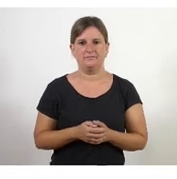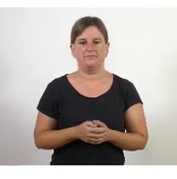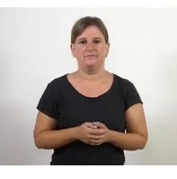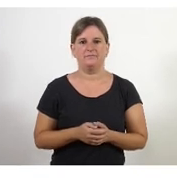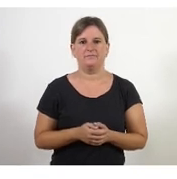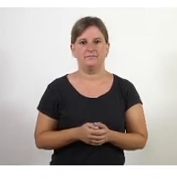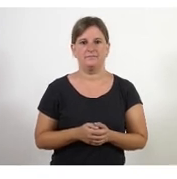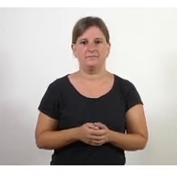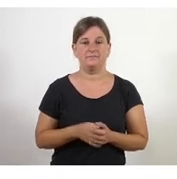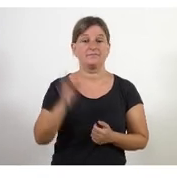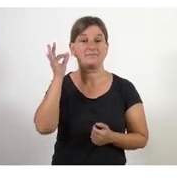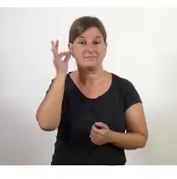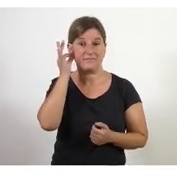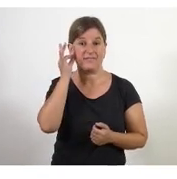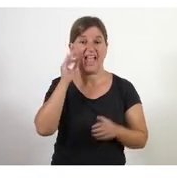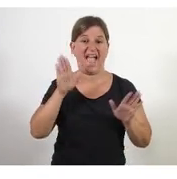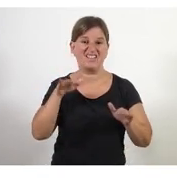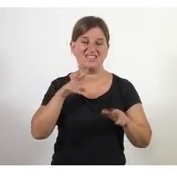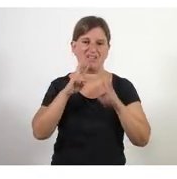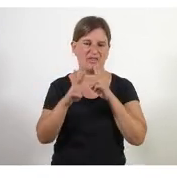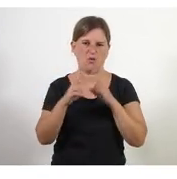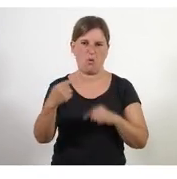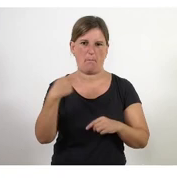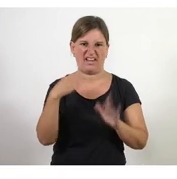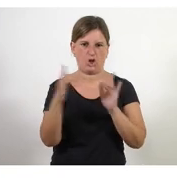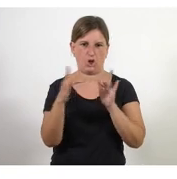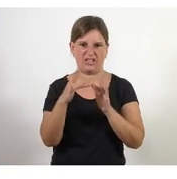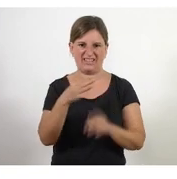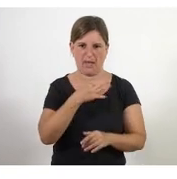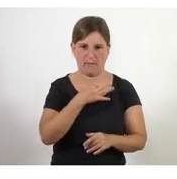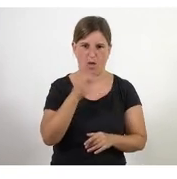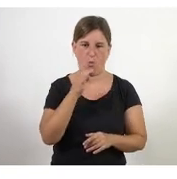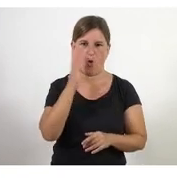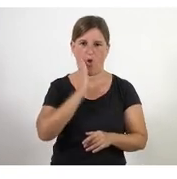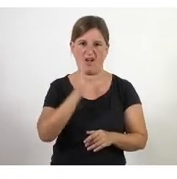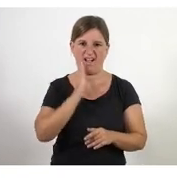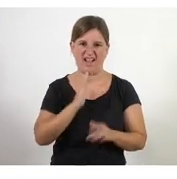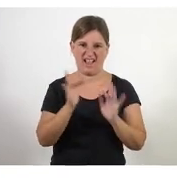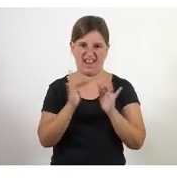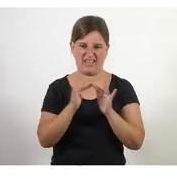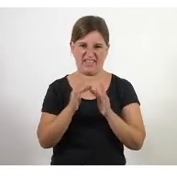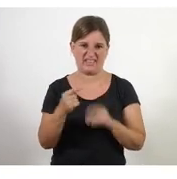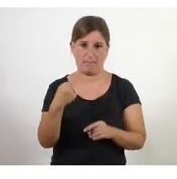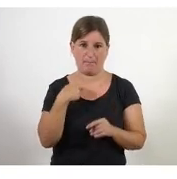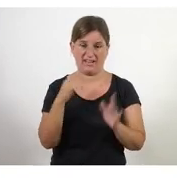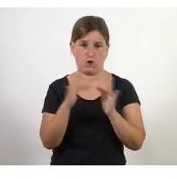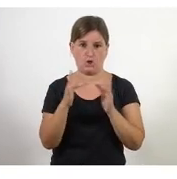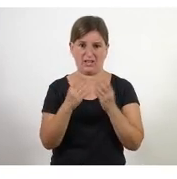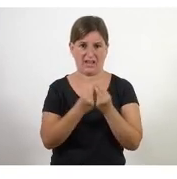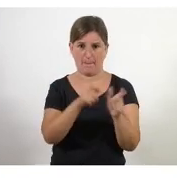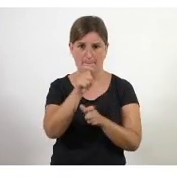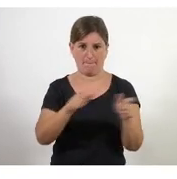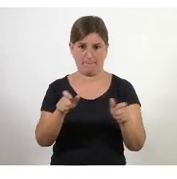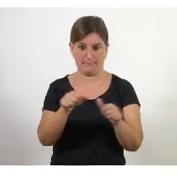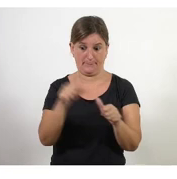deia que s'ha perdut el contacte amb la veu la calidesa i que hem perdut o perdut el contacte amb les persones